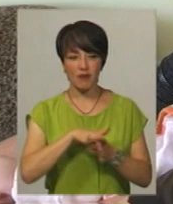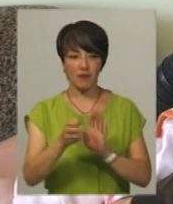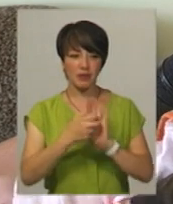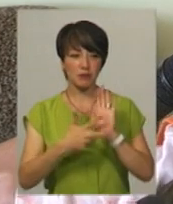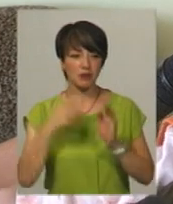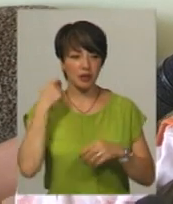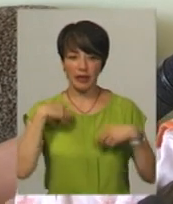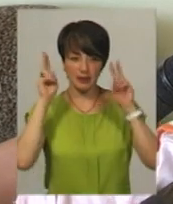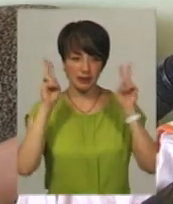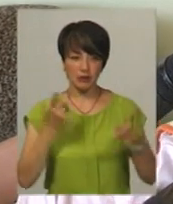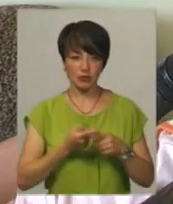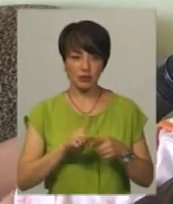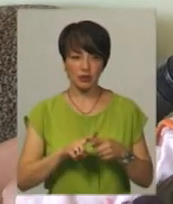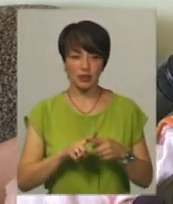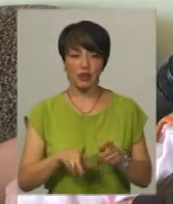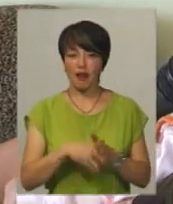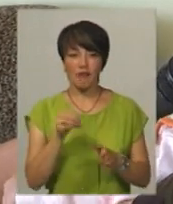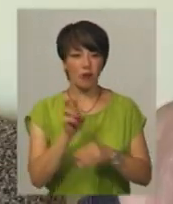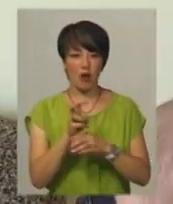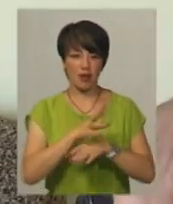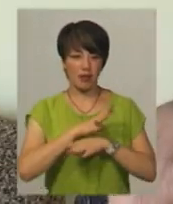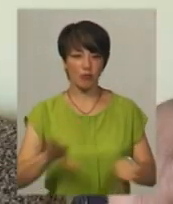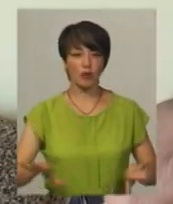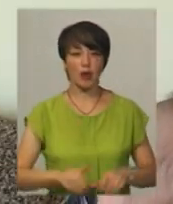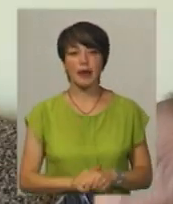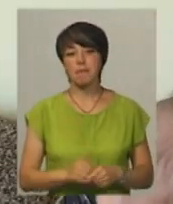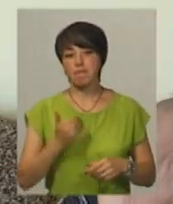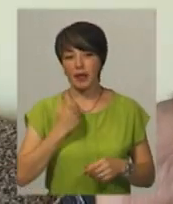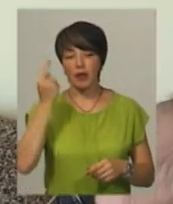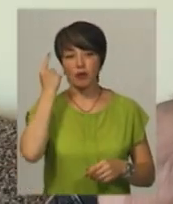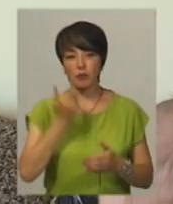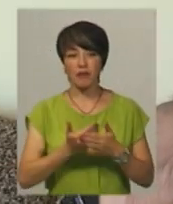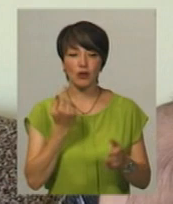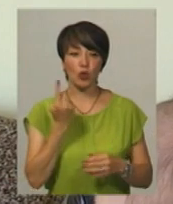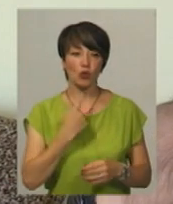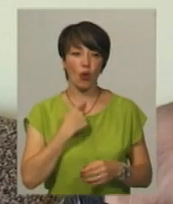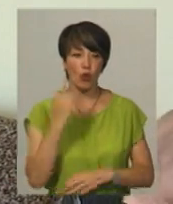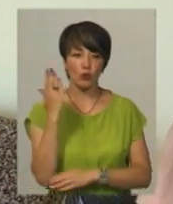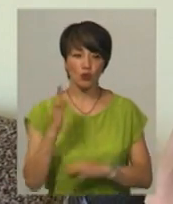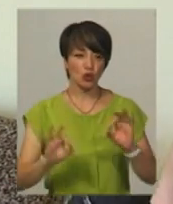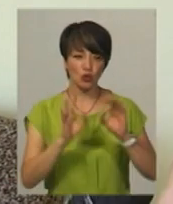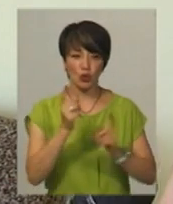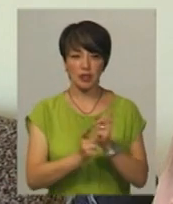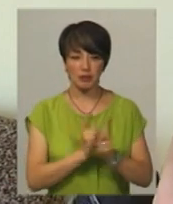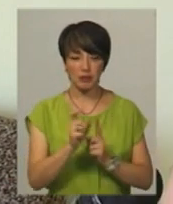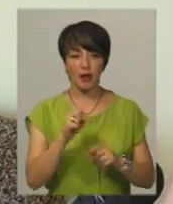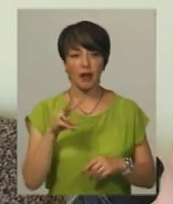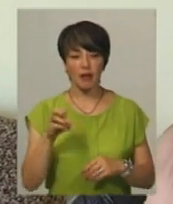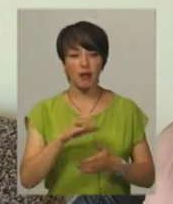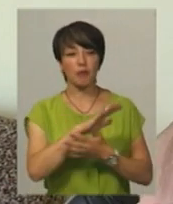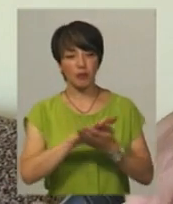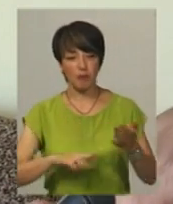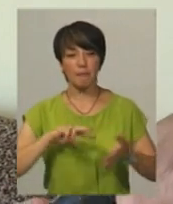то я ще не знаю, на вибори ще не ходила. Я думаю, що від одного голосу нічого не зміниться, але в